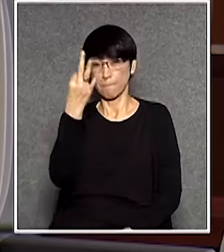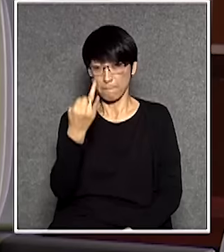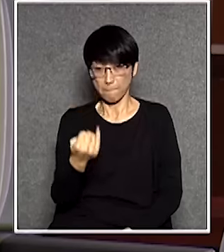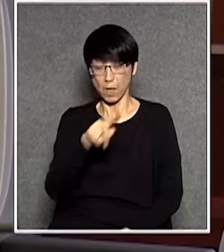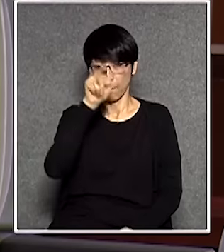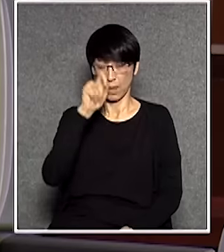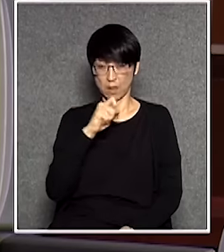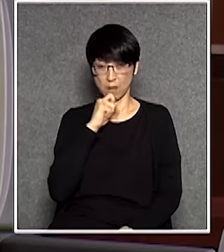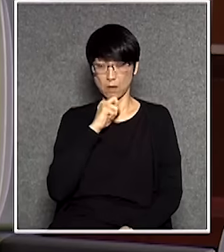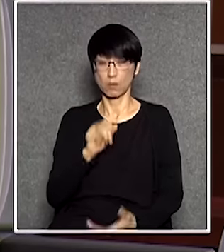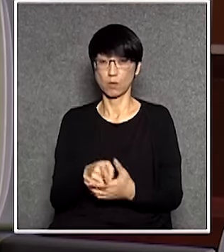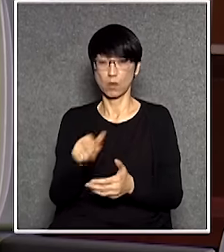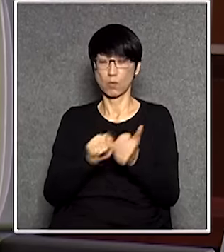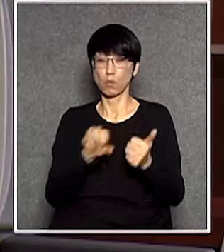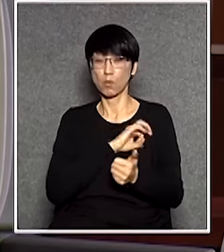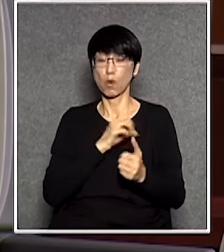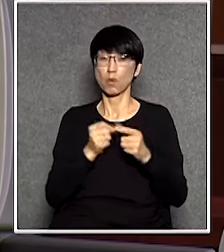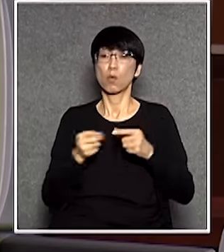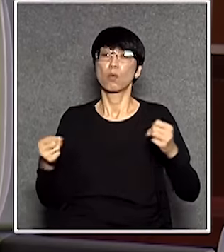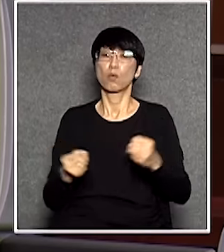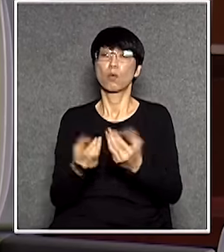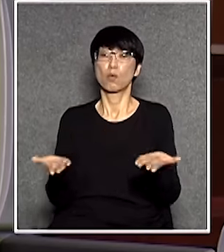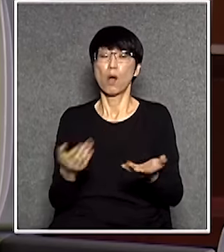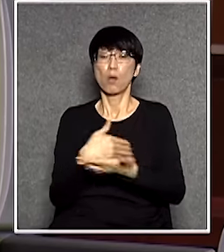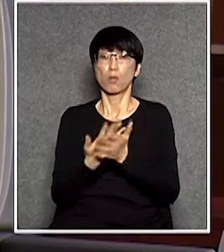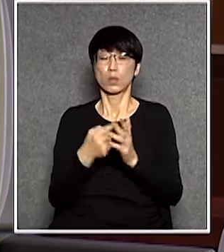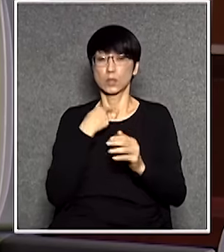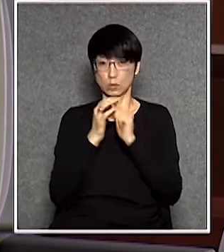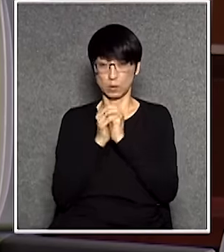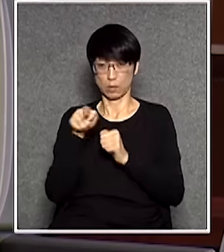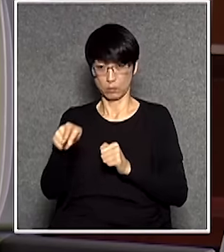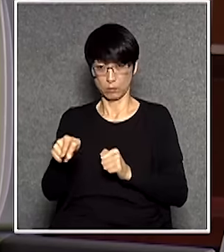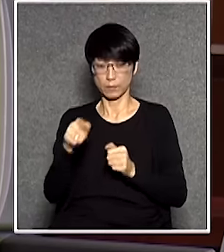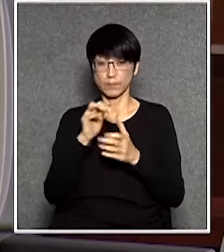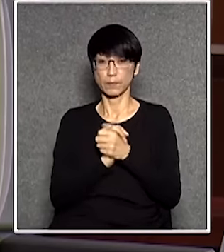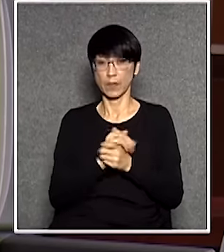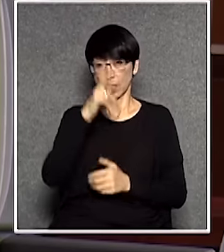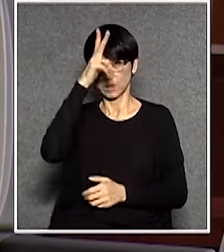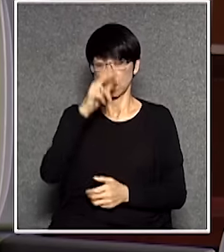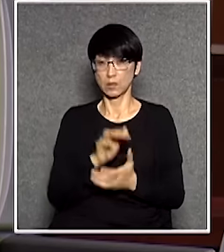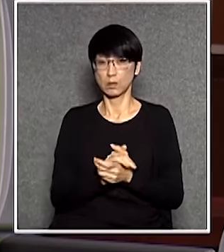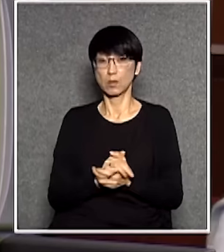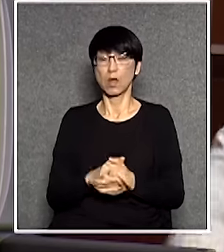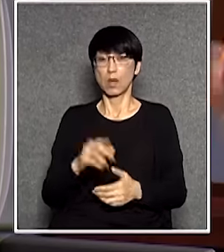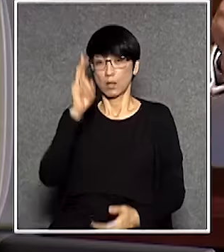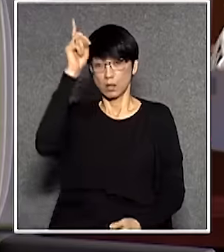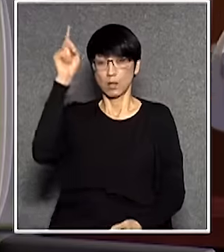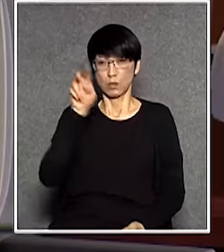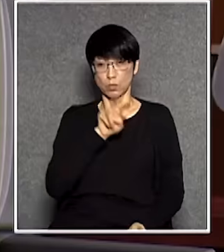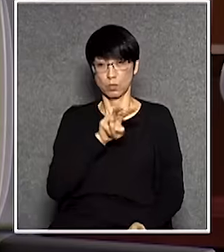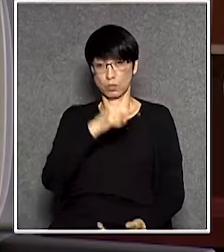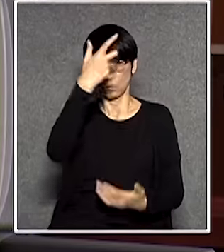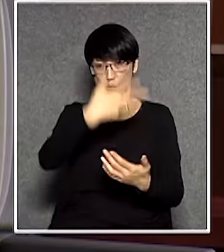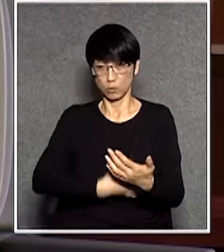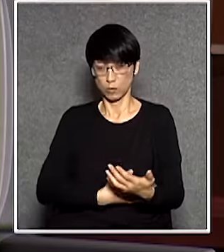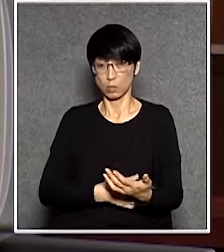我在帳幕委員會公開聆訊的時候就要求提出要求政府為殘缺的空管系統設立